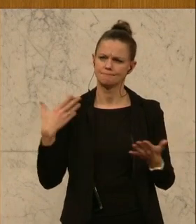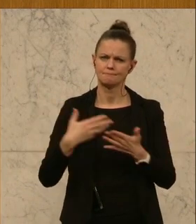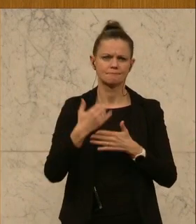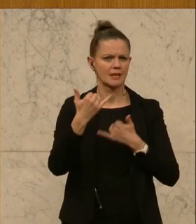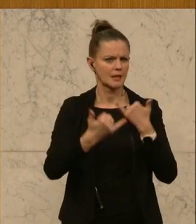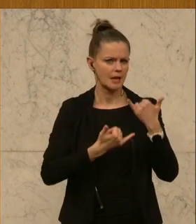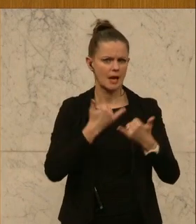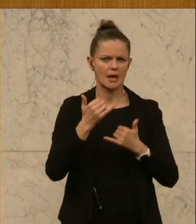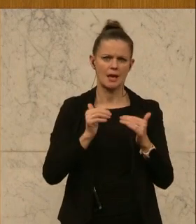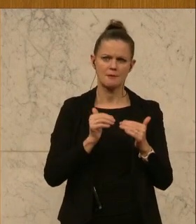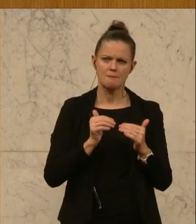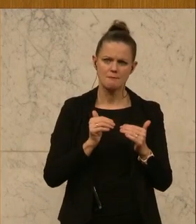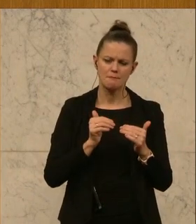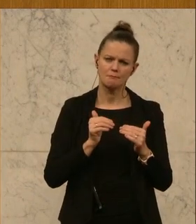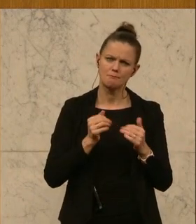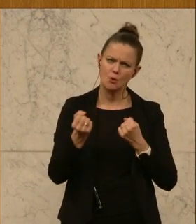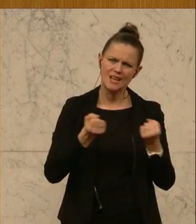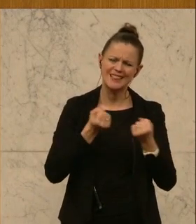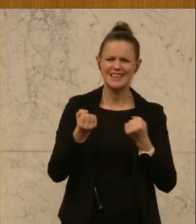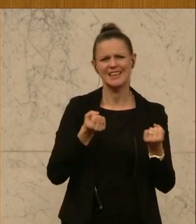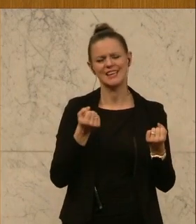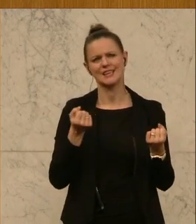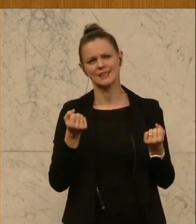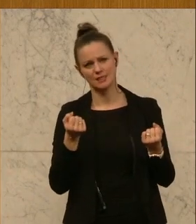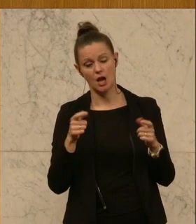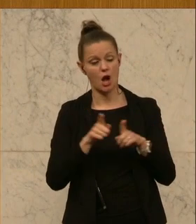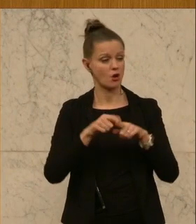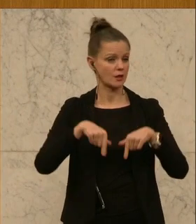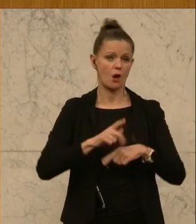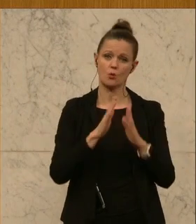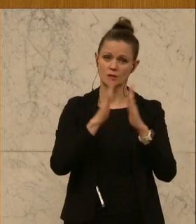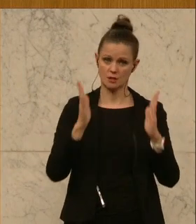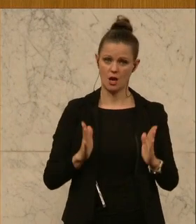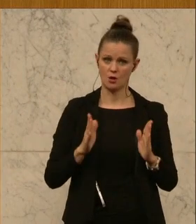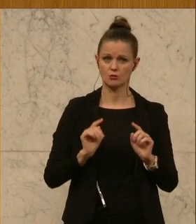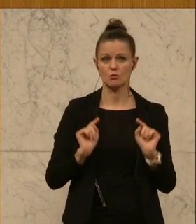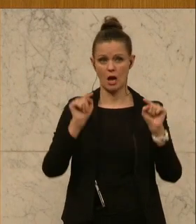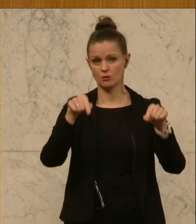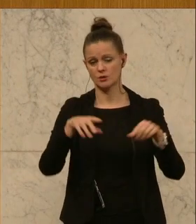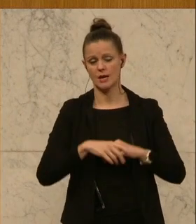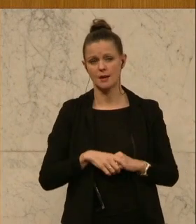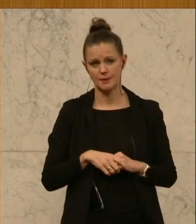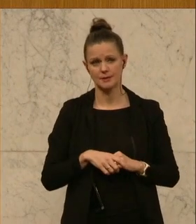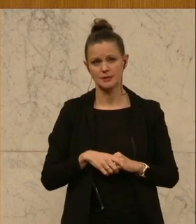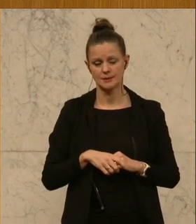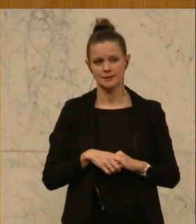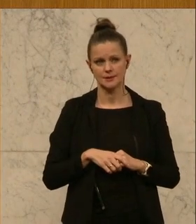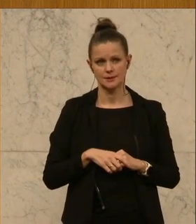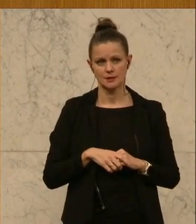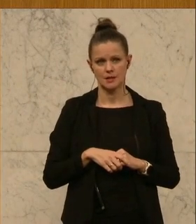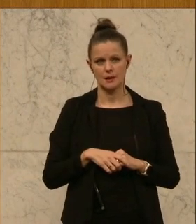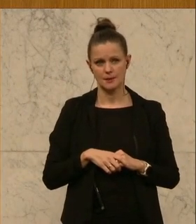immer mehr Politik gemacht wird, auch im Hohen Haus und außerhalb, mit